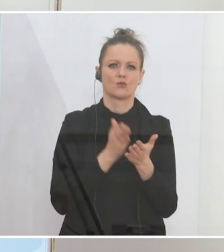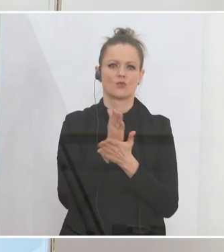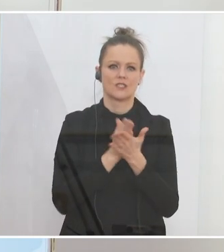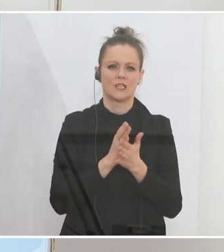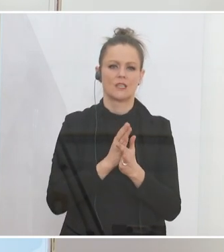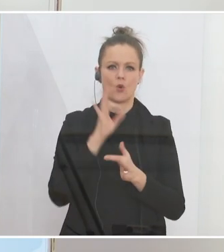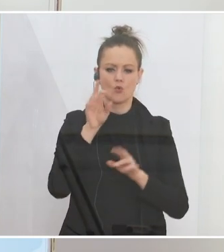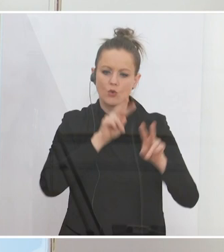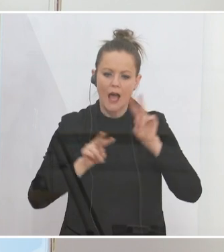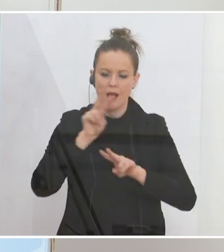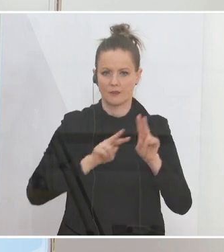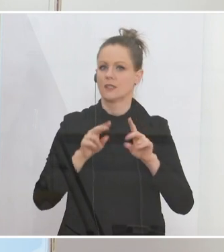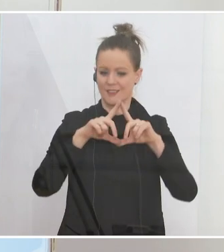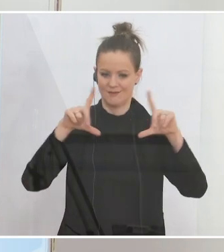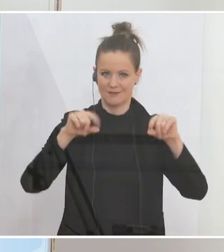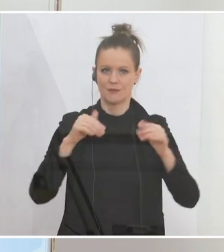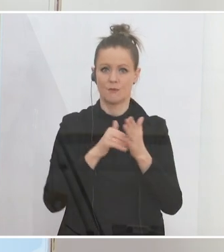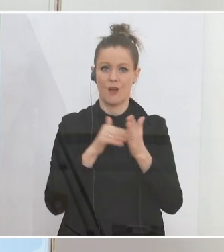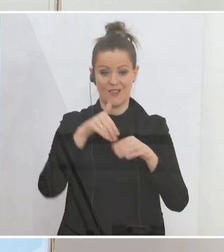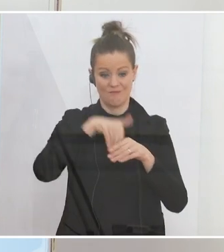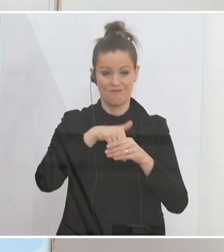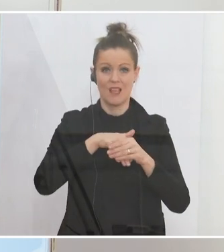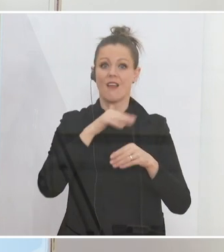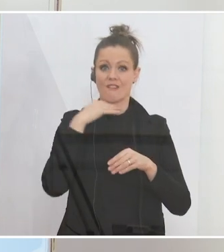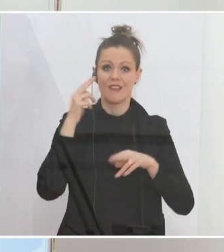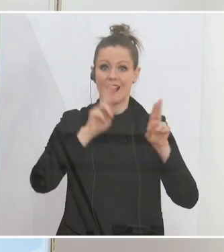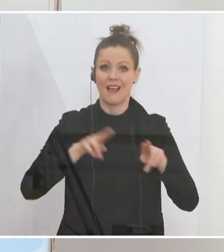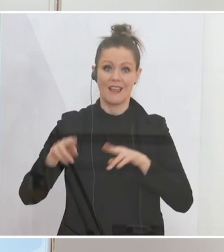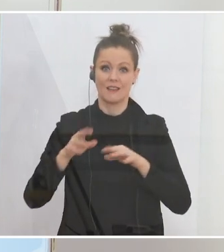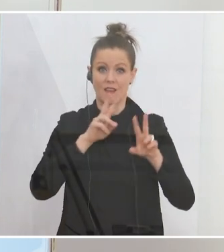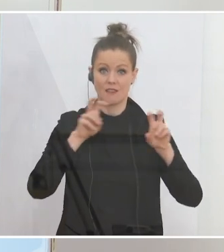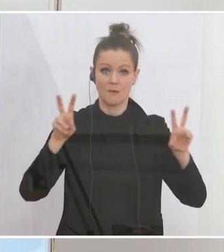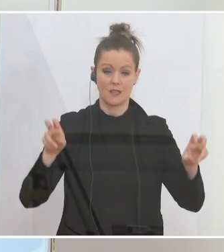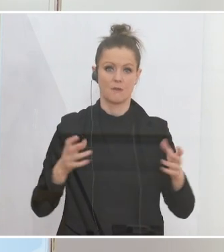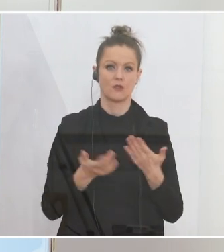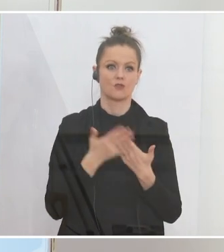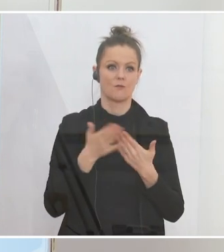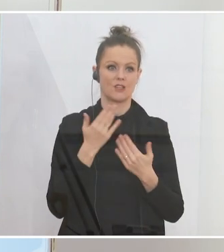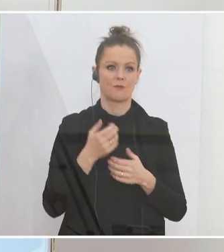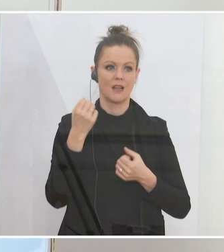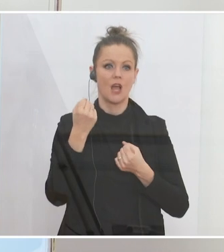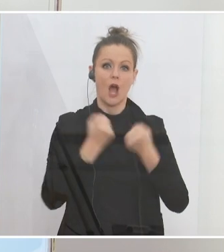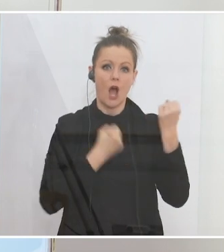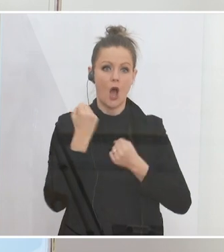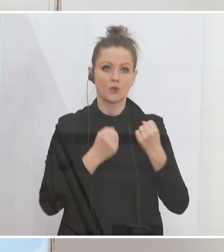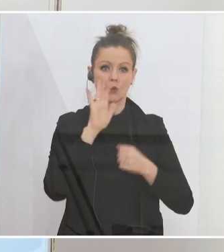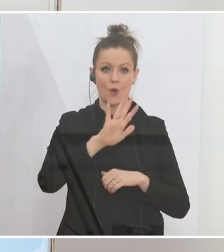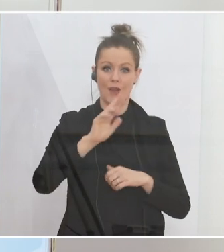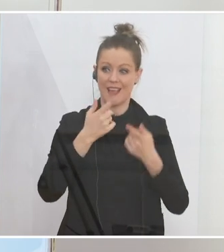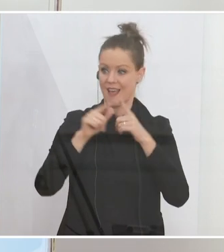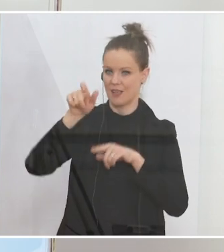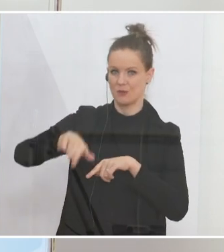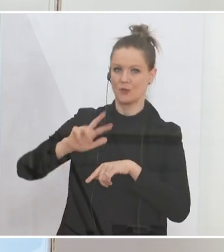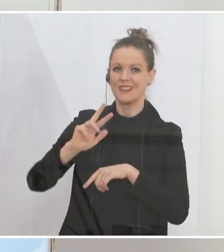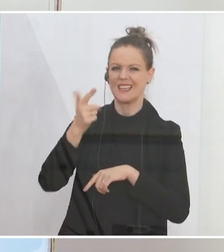ist natürlich eine Maßnahme, die viele rechtliche Fragen aufwirft. Was macht man, wenn das Fahrzeug einer dritten Person gehört, zum Beispiel? Wie ist